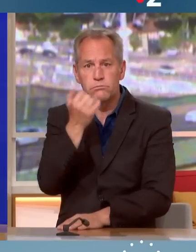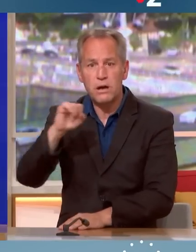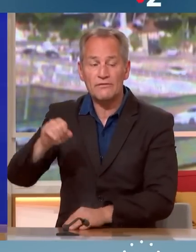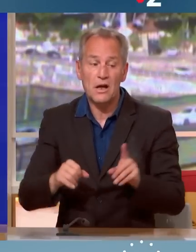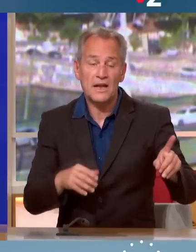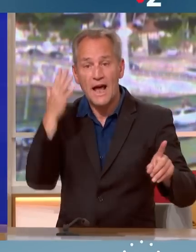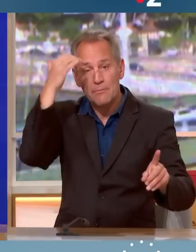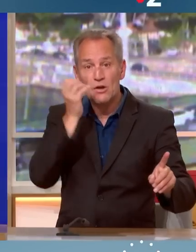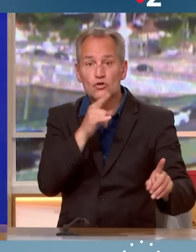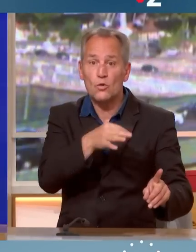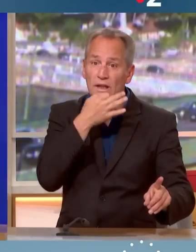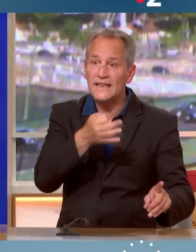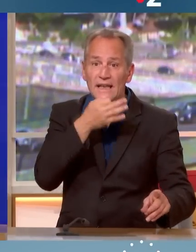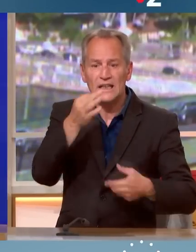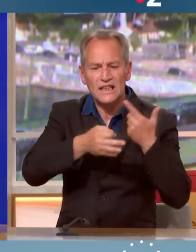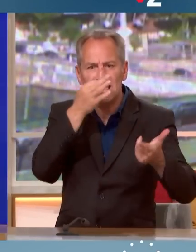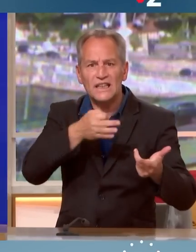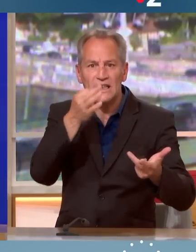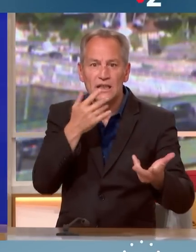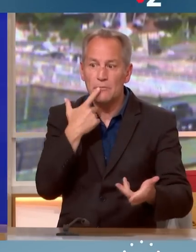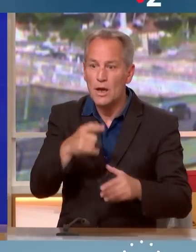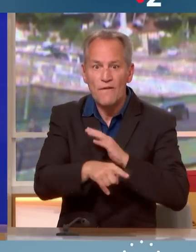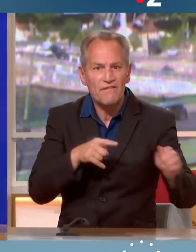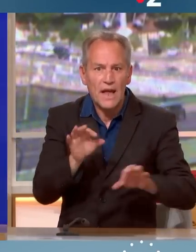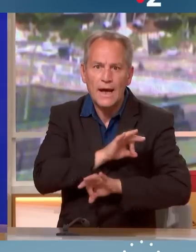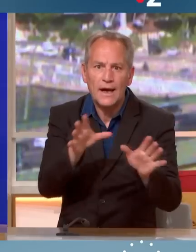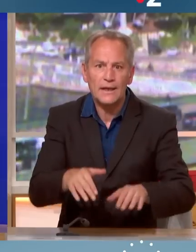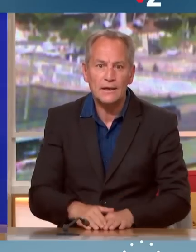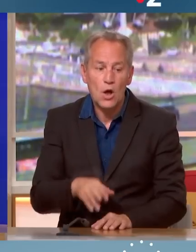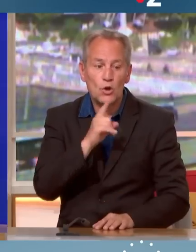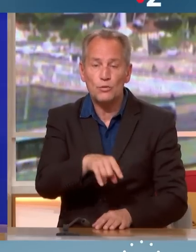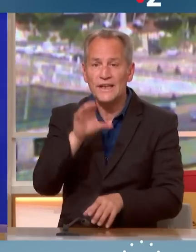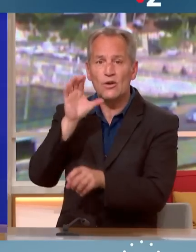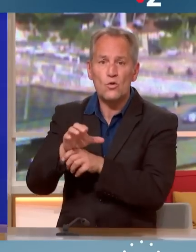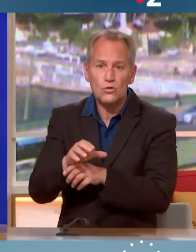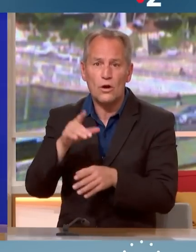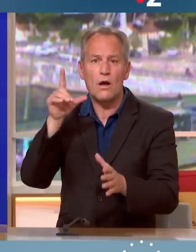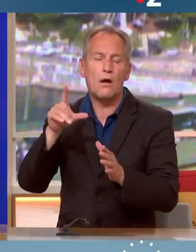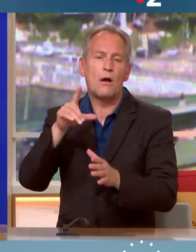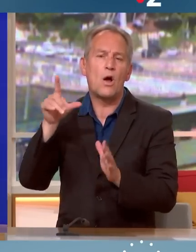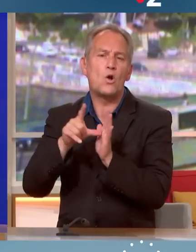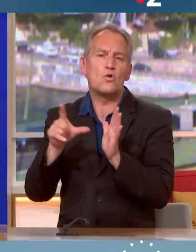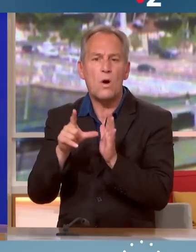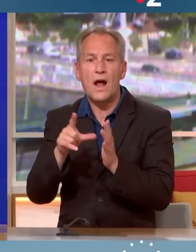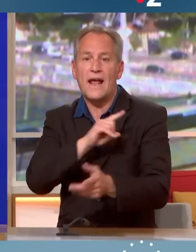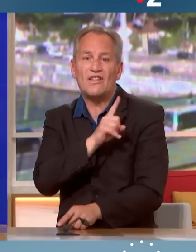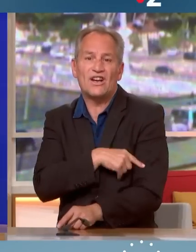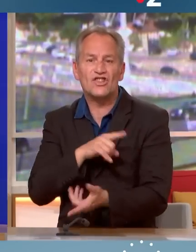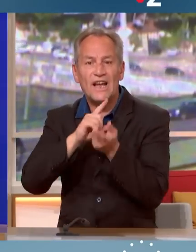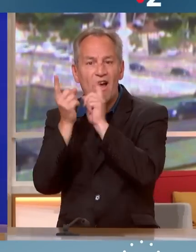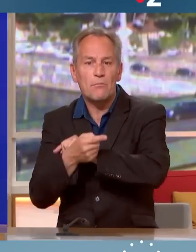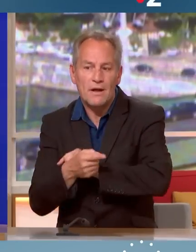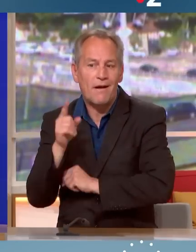se l'applique pas. Il a voté contre la loi d'accélération des énergies renouvelables. Il a voté contre. M. Mélenchon dit,